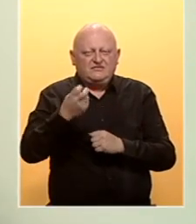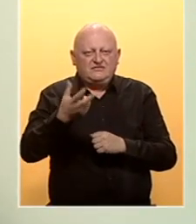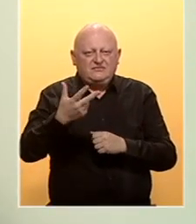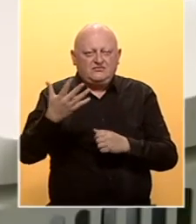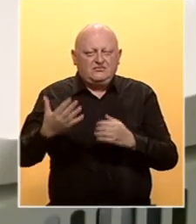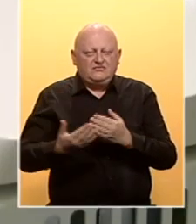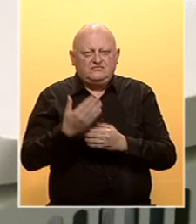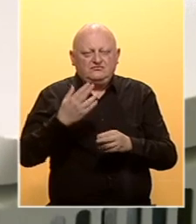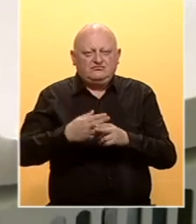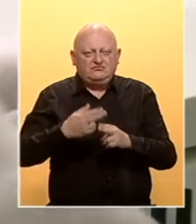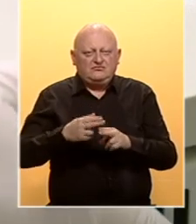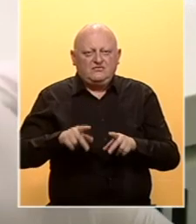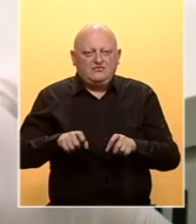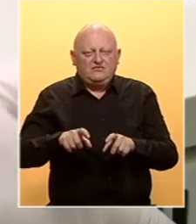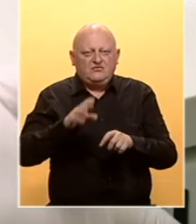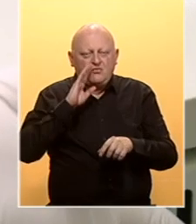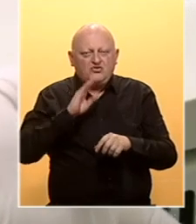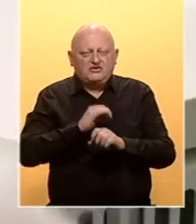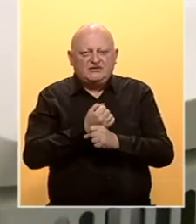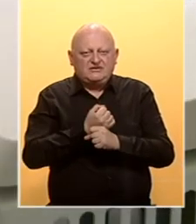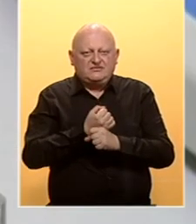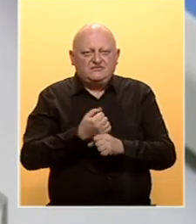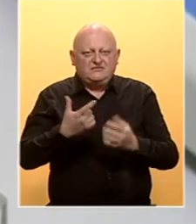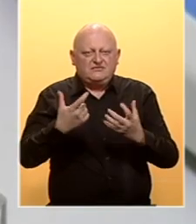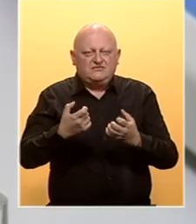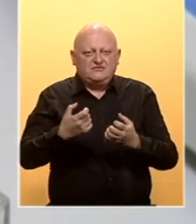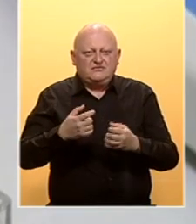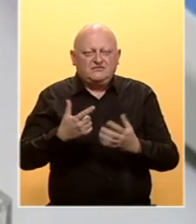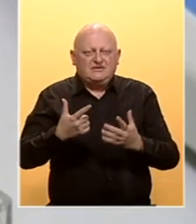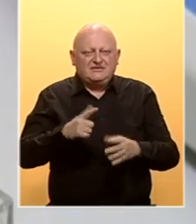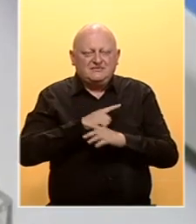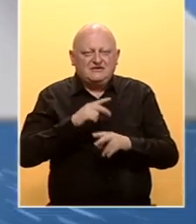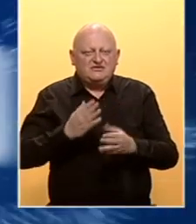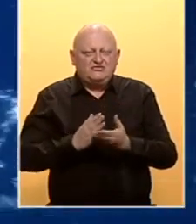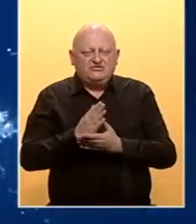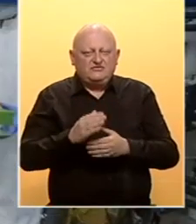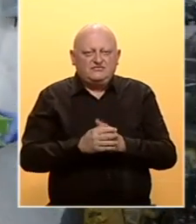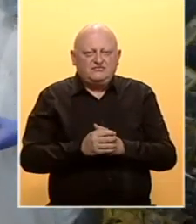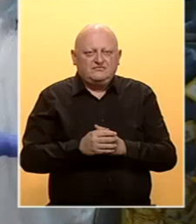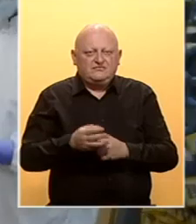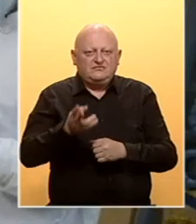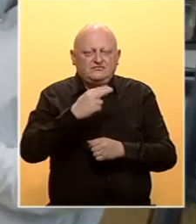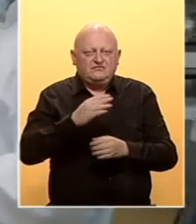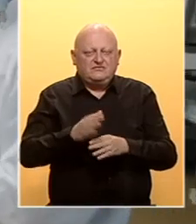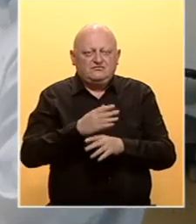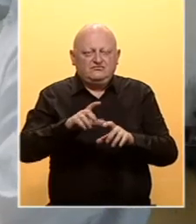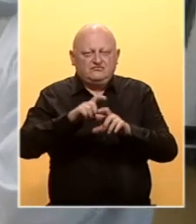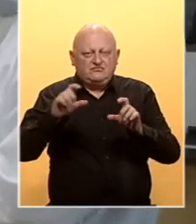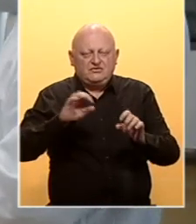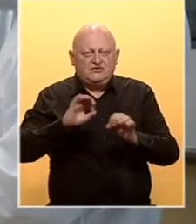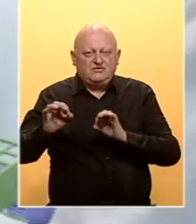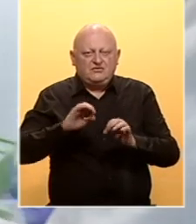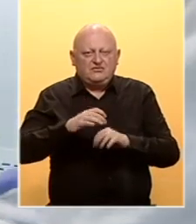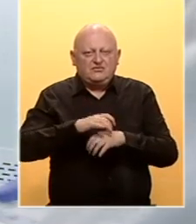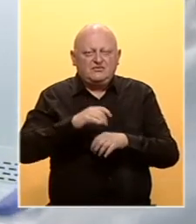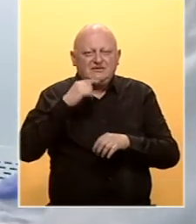235 novozaraženih koronavirusom u BiH i 7 smrtnih slučajeva. Nadložne entitetske institucije se spremaju za